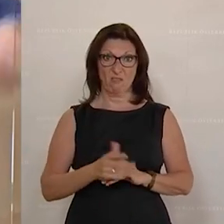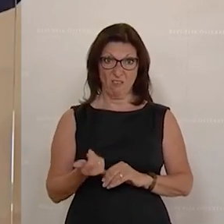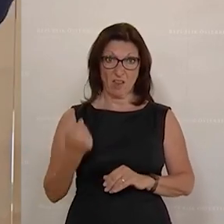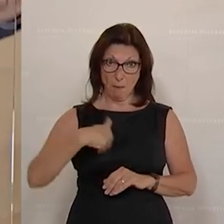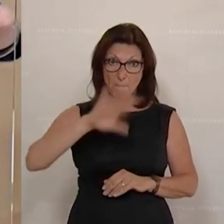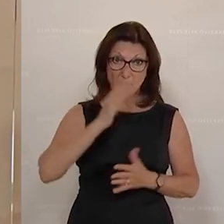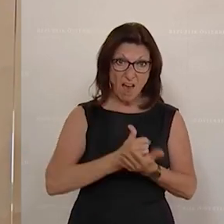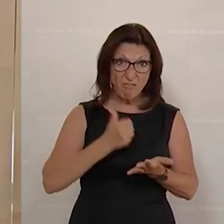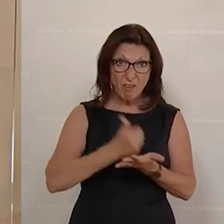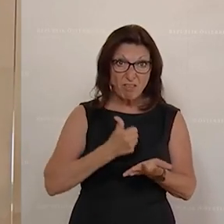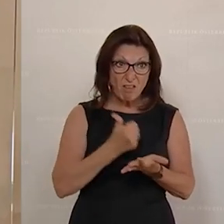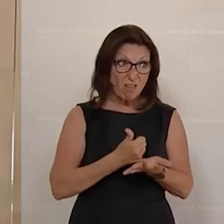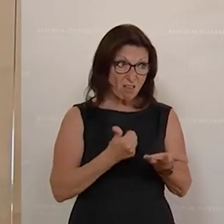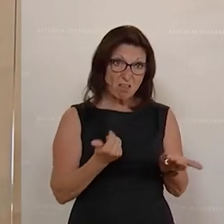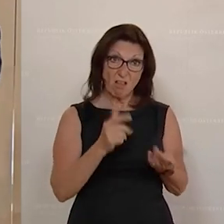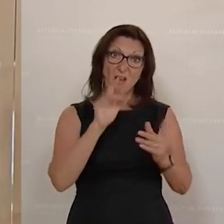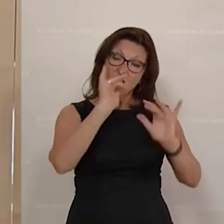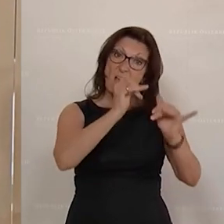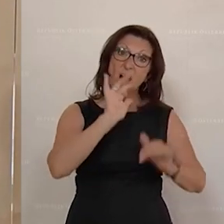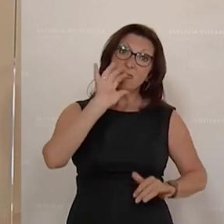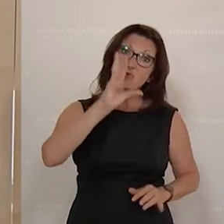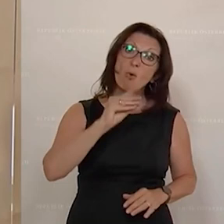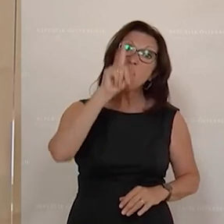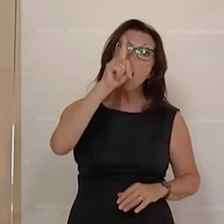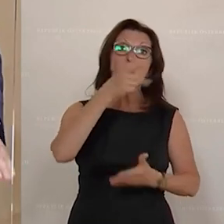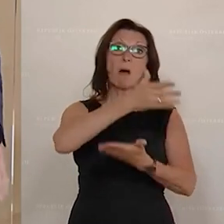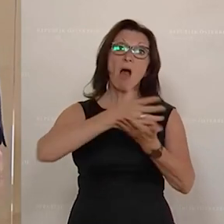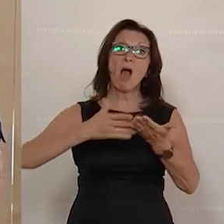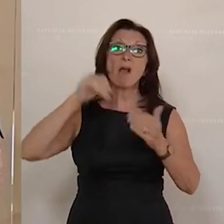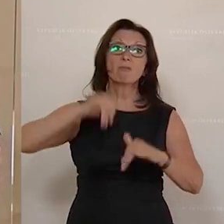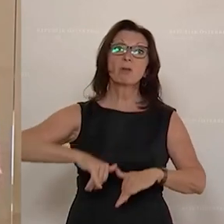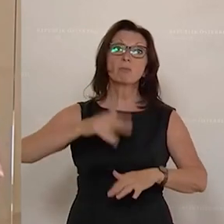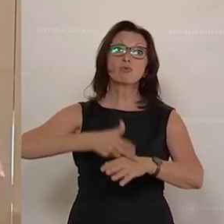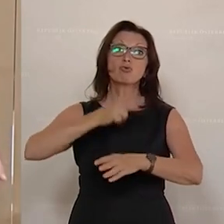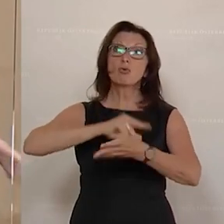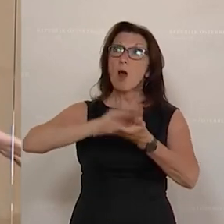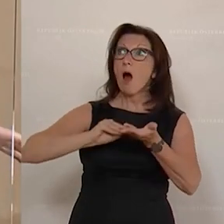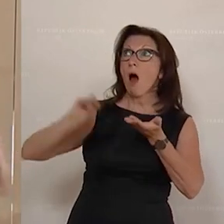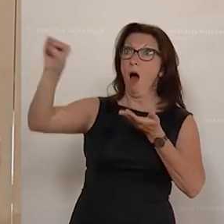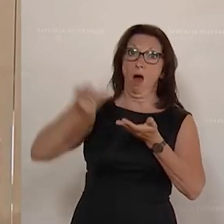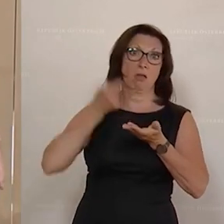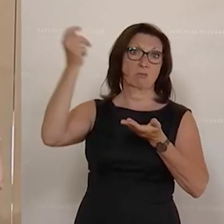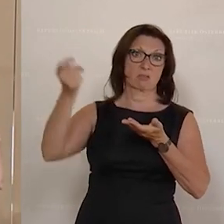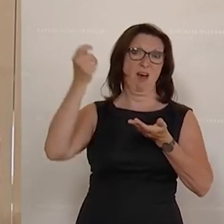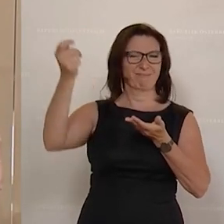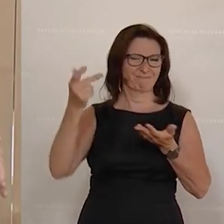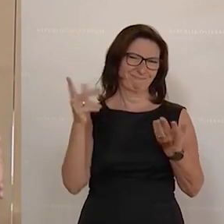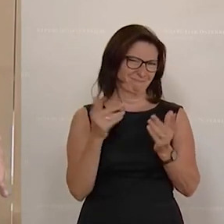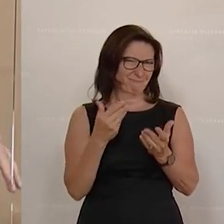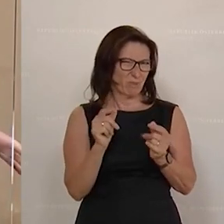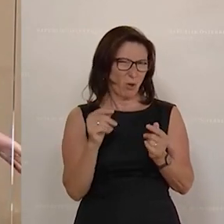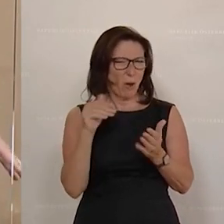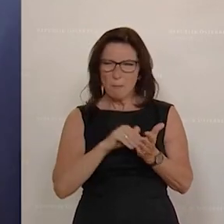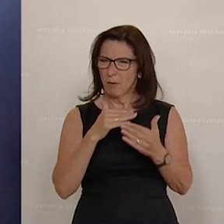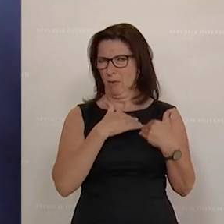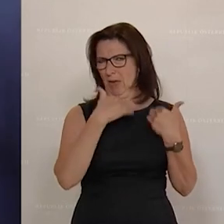Euro die Hälfte an den Staat abdrücken müssen. Wir brauchen also eine Entlastung. Außerdem sind die Lohnnebenkosten zu hoch. Mit den